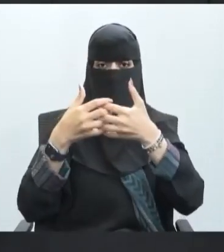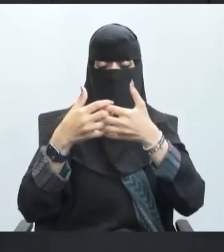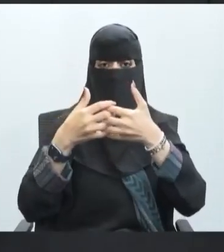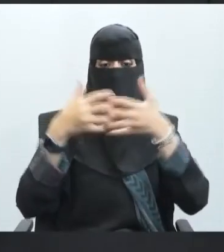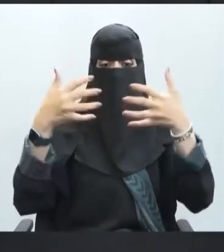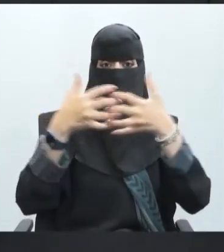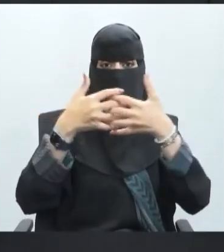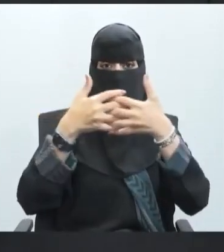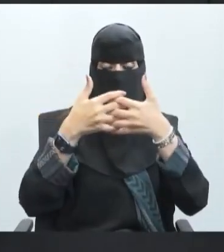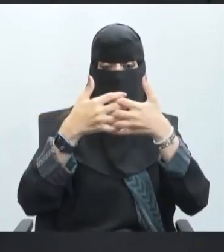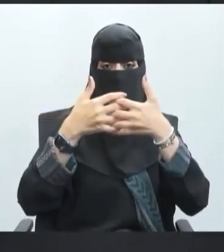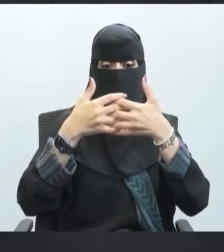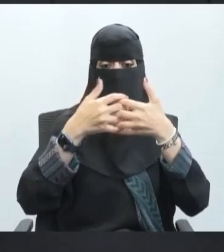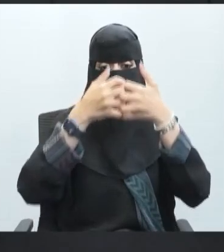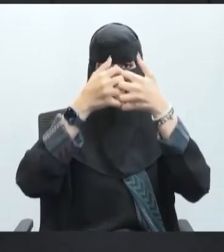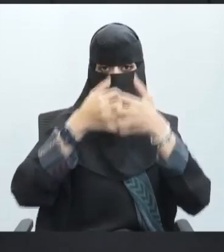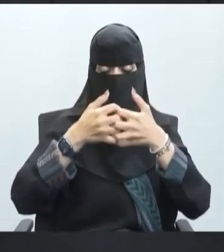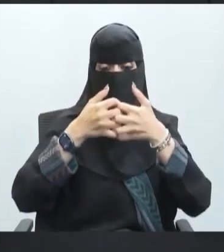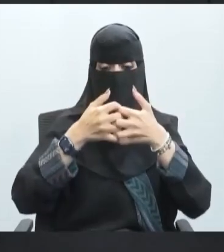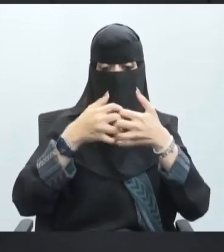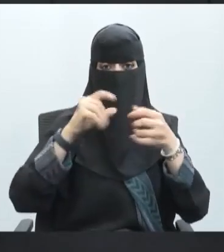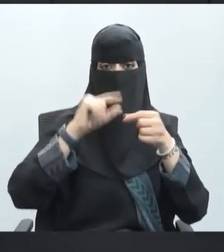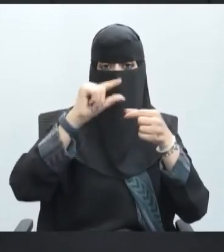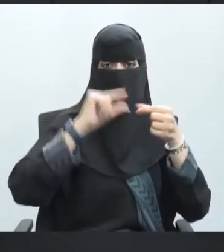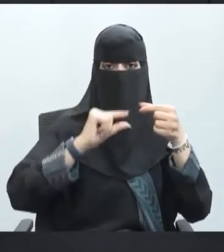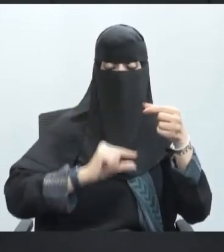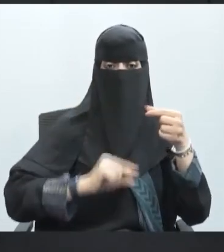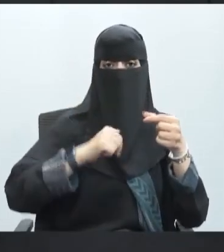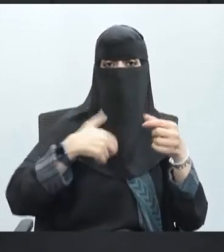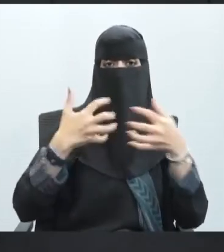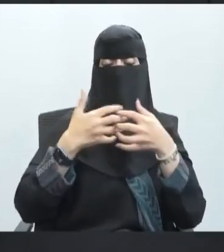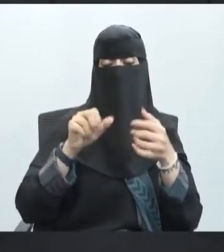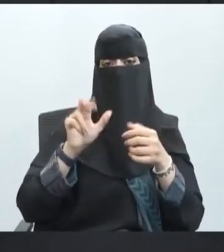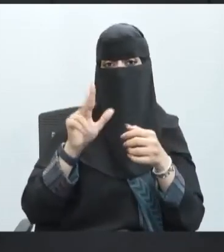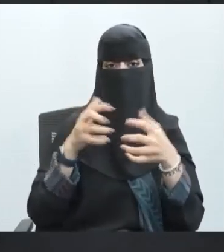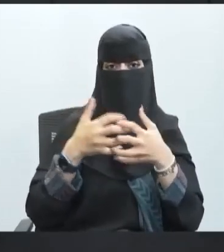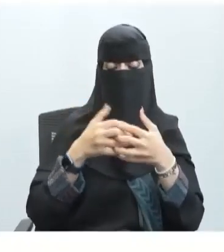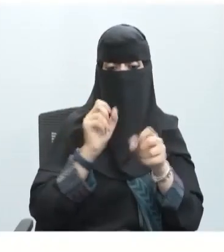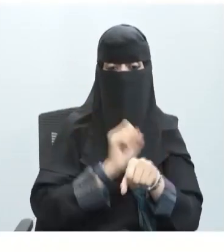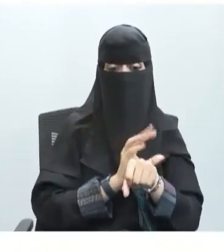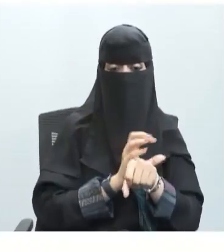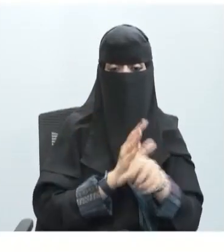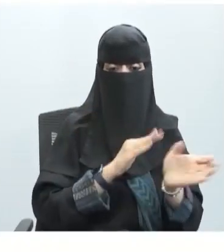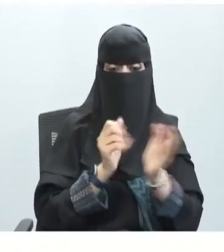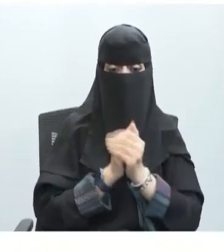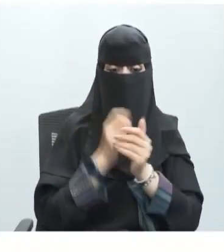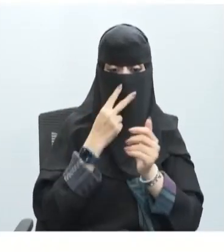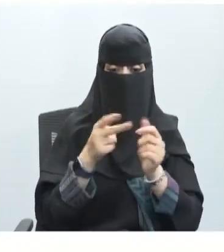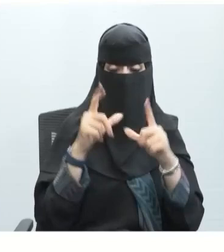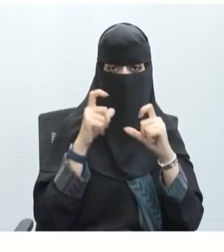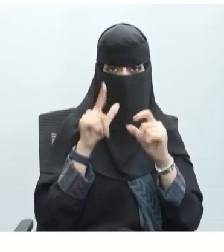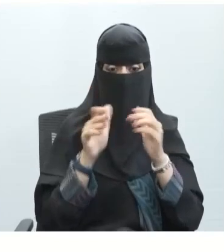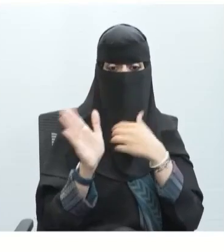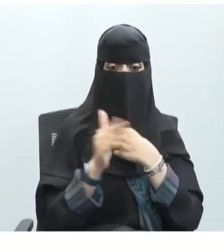المجاورة التي لم تتصل بها هذه المناطق نسميها مناطق التشابك العصبي عندما نظهر هذه